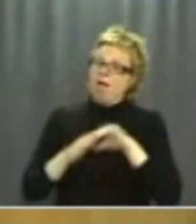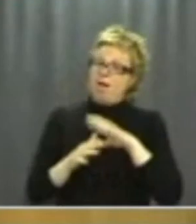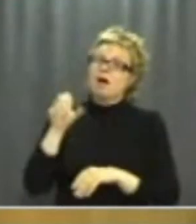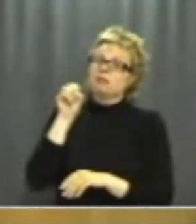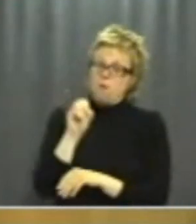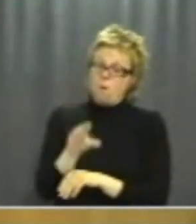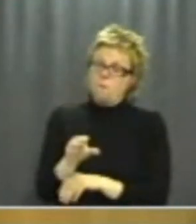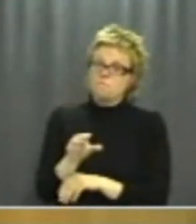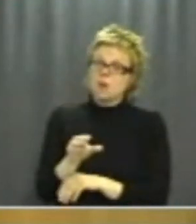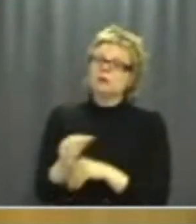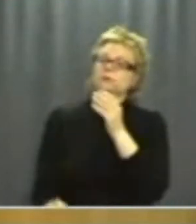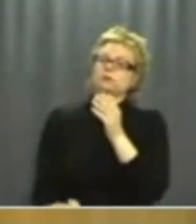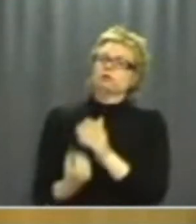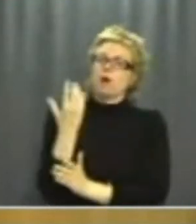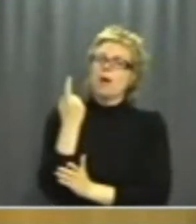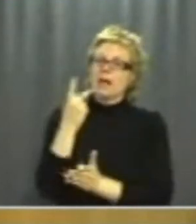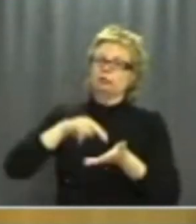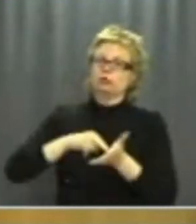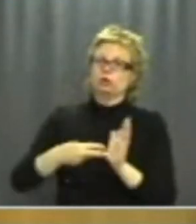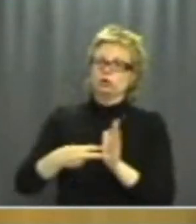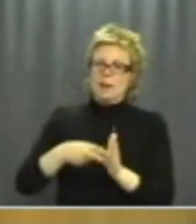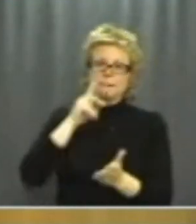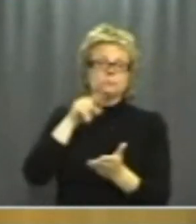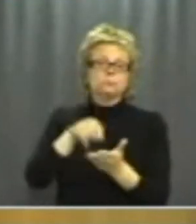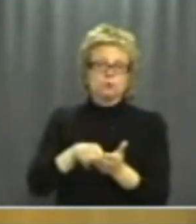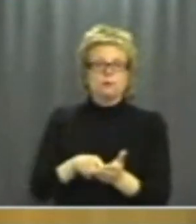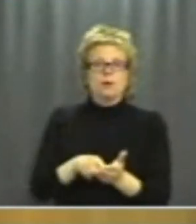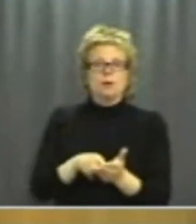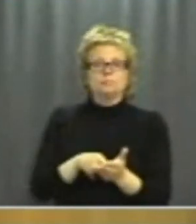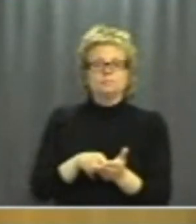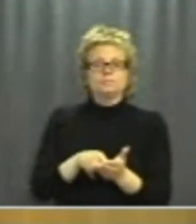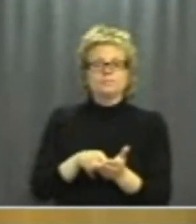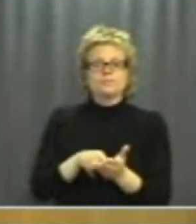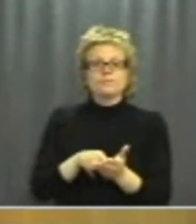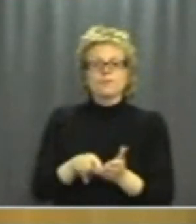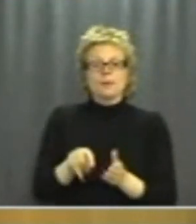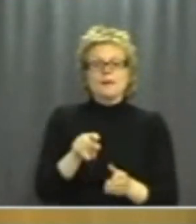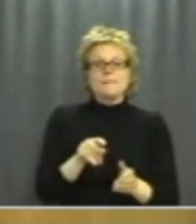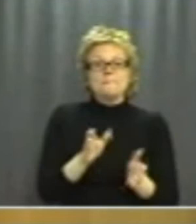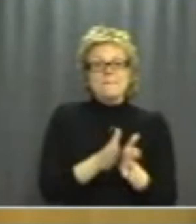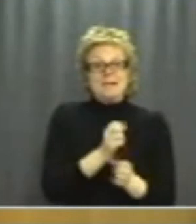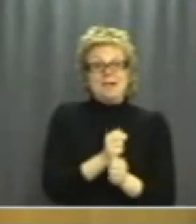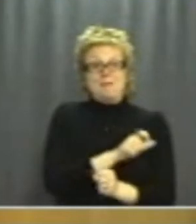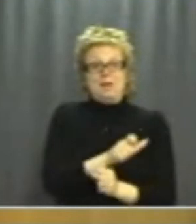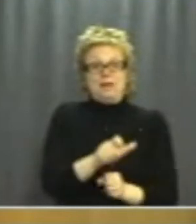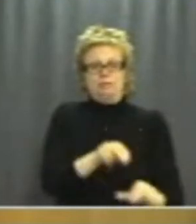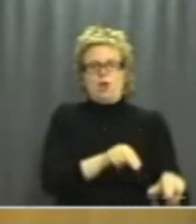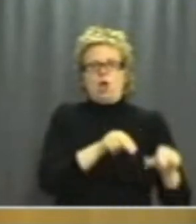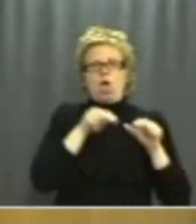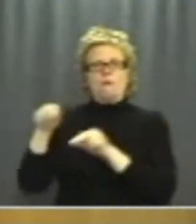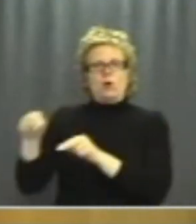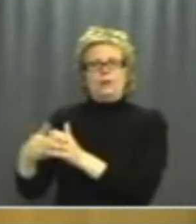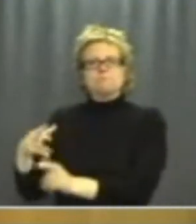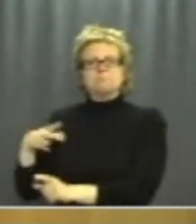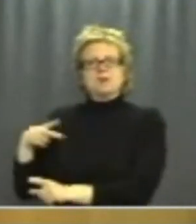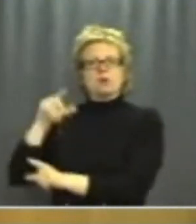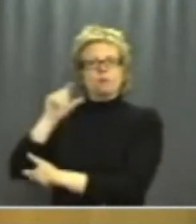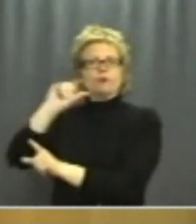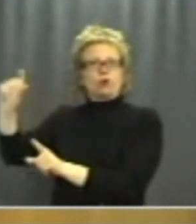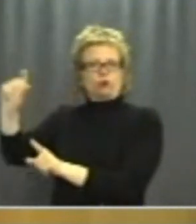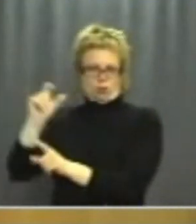tillskapa ett system för att få medarbetarna att gå över till de privata